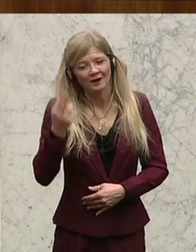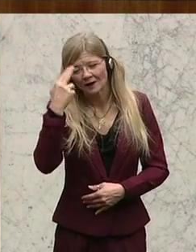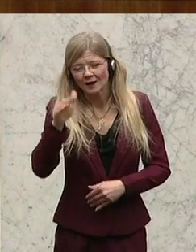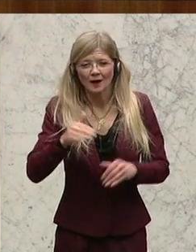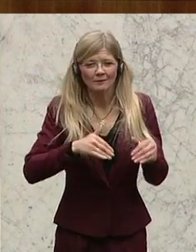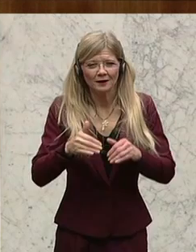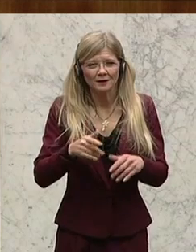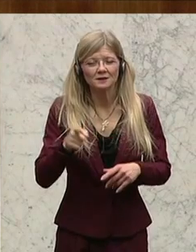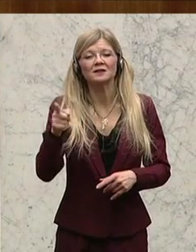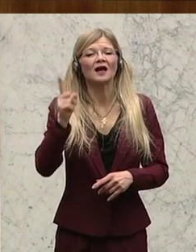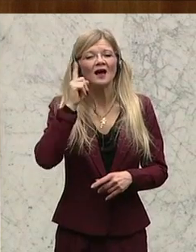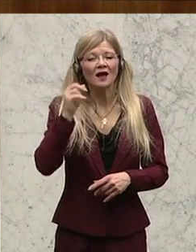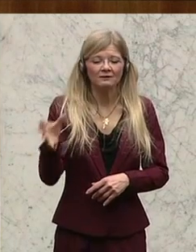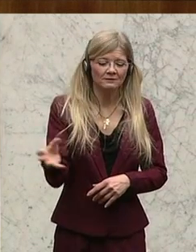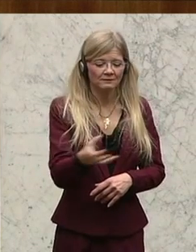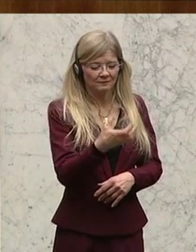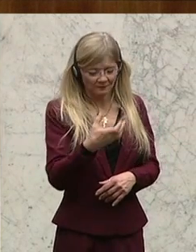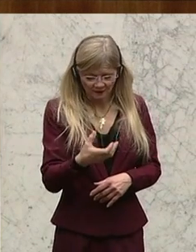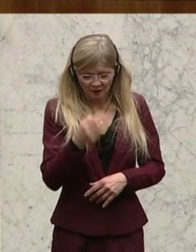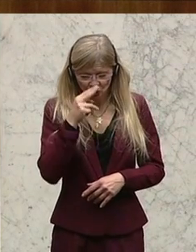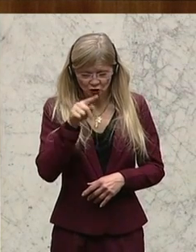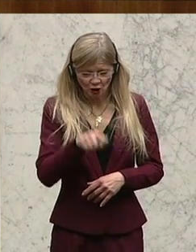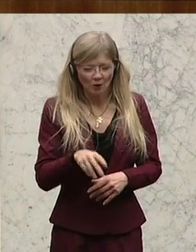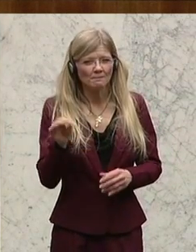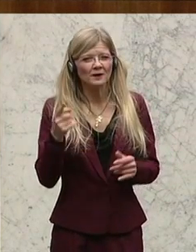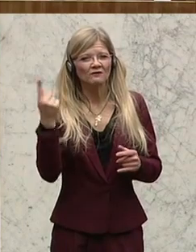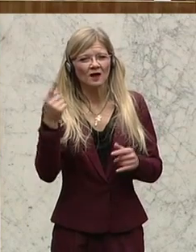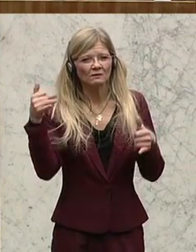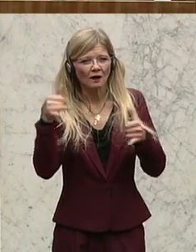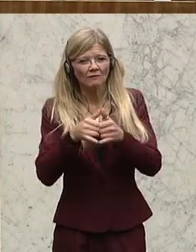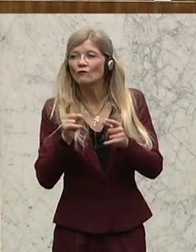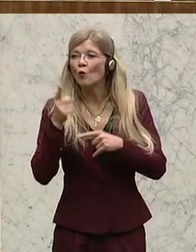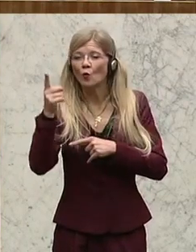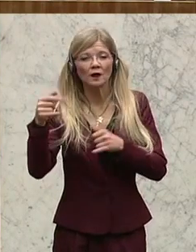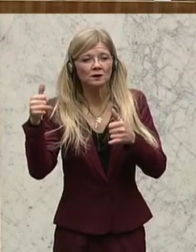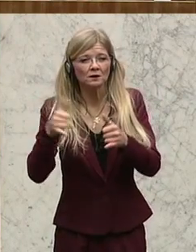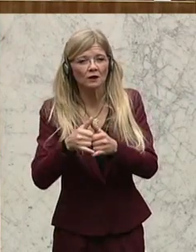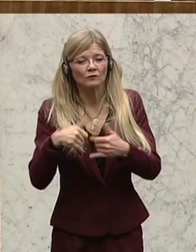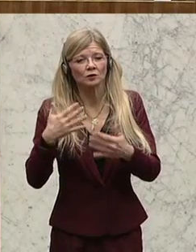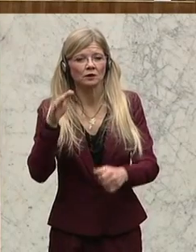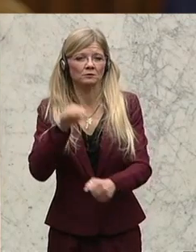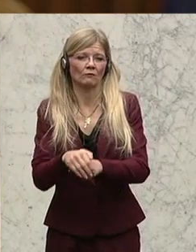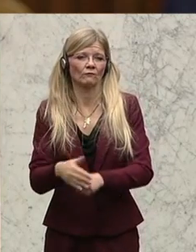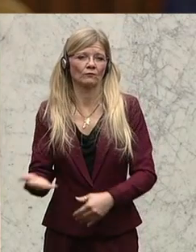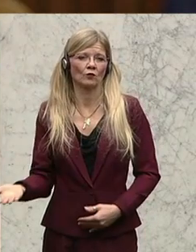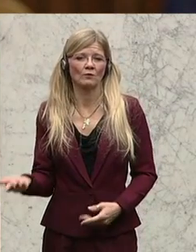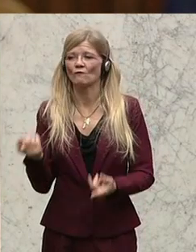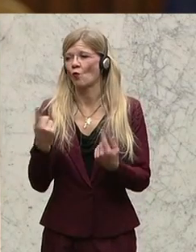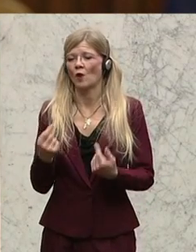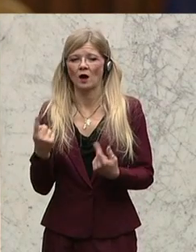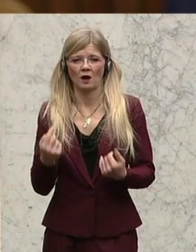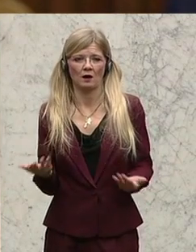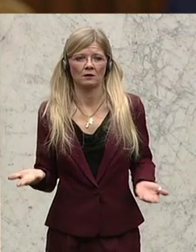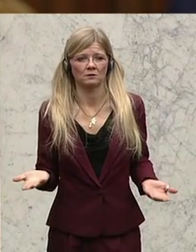her, nehmen Sie denen die Handys ab, schauen Sie, mit wem Sie telefoniert haben, wo Sie ihn telefoniert haben. Dann stellen Sie das fest, wo die herkommen,